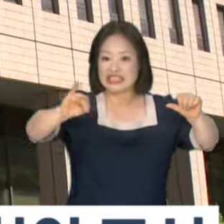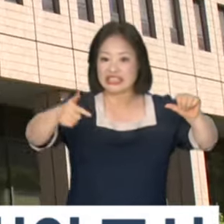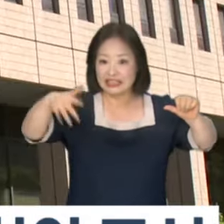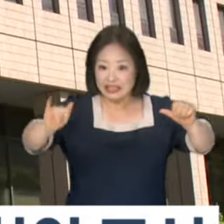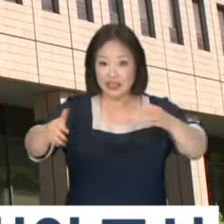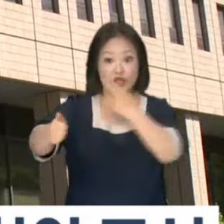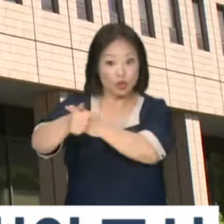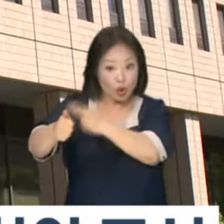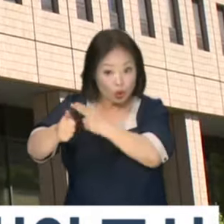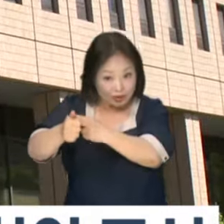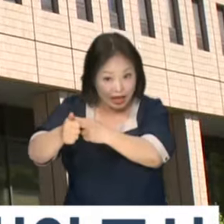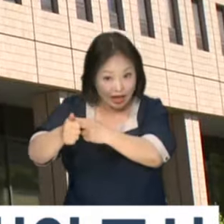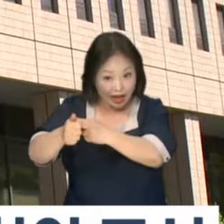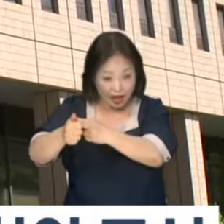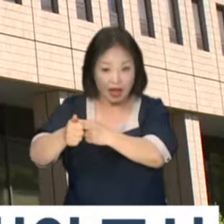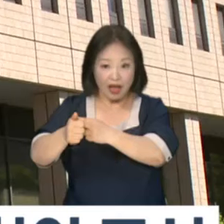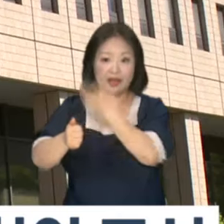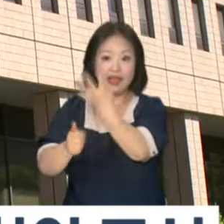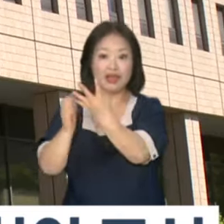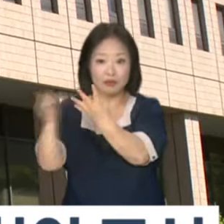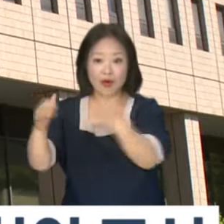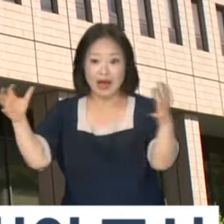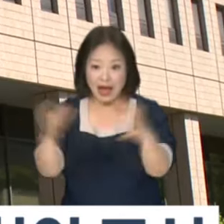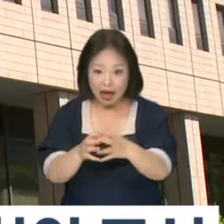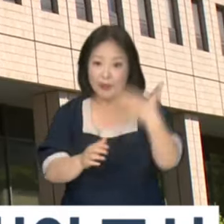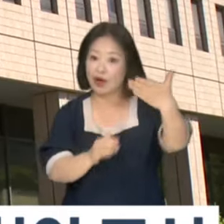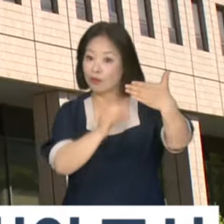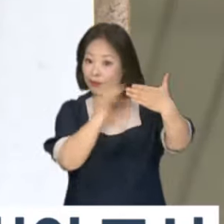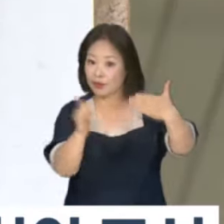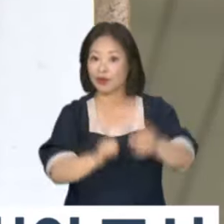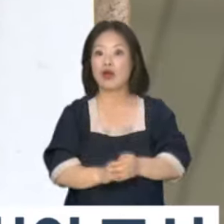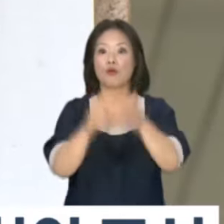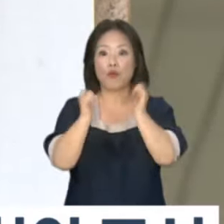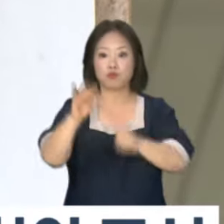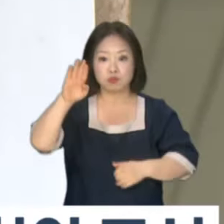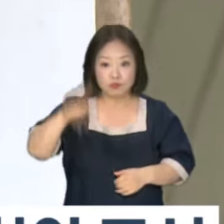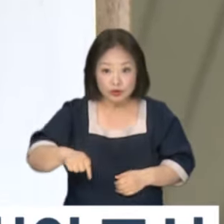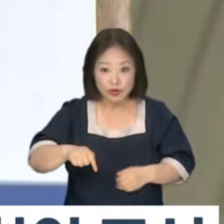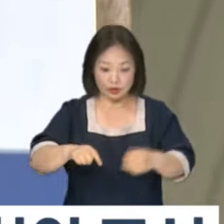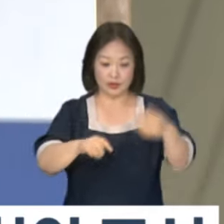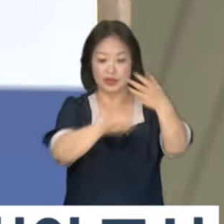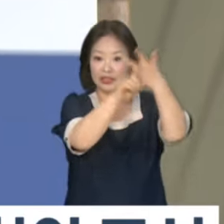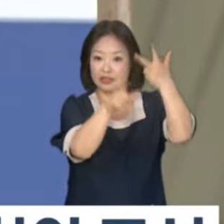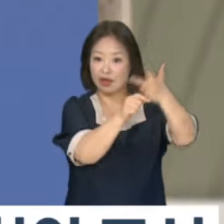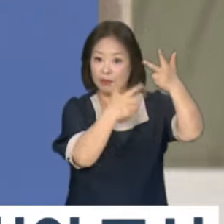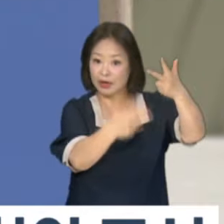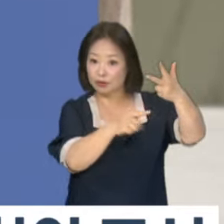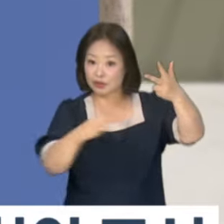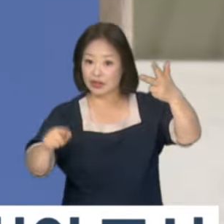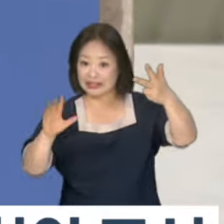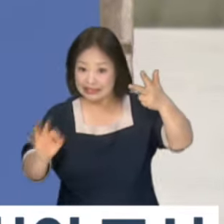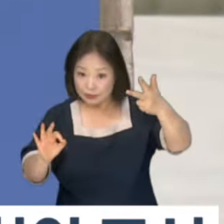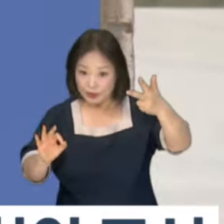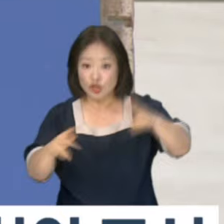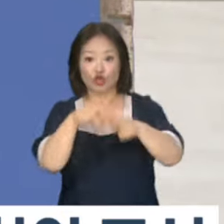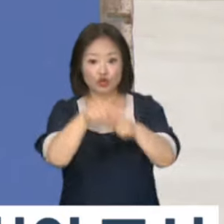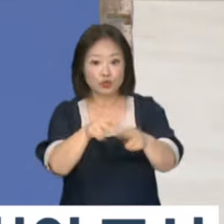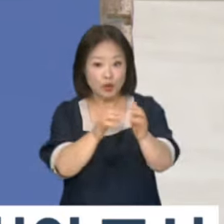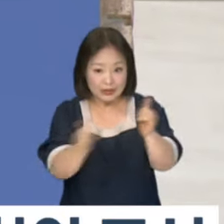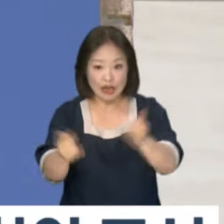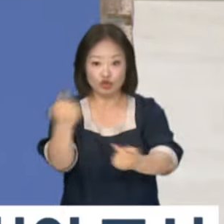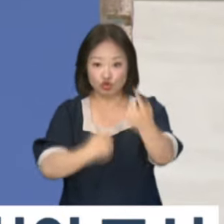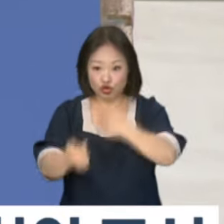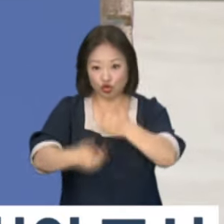법대 교수 등 비당연직 위원 4명을 임명했습니다. 법무부는 오는 8일부터 15일까지 총장 후보자 천거를